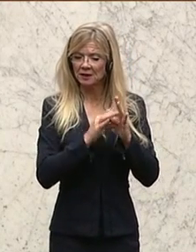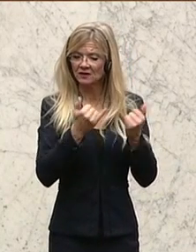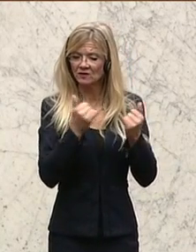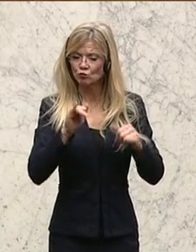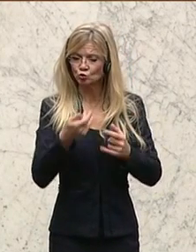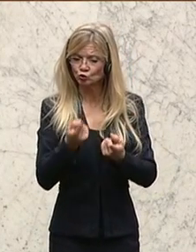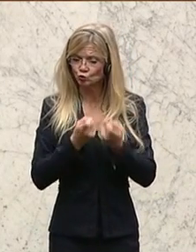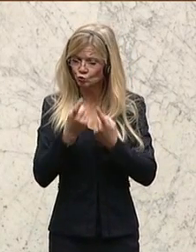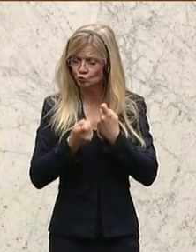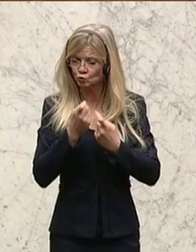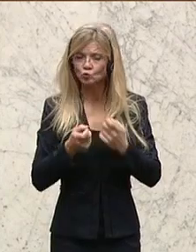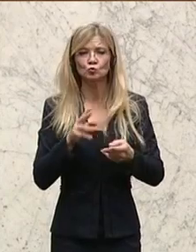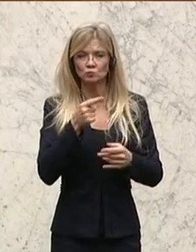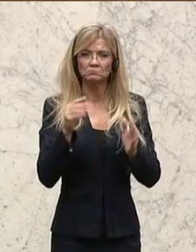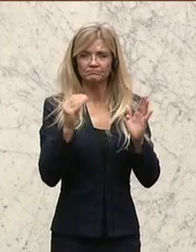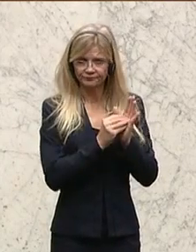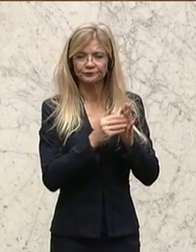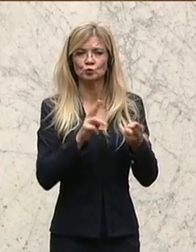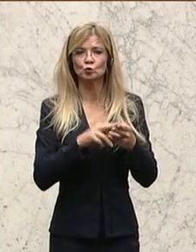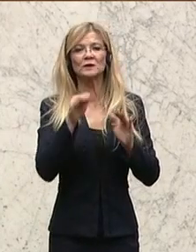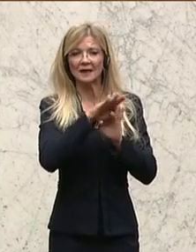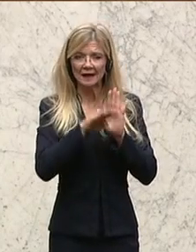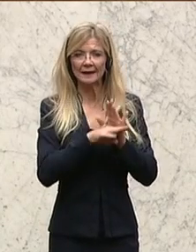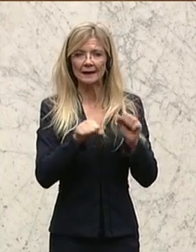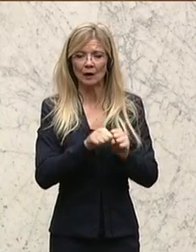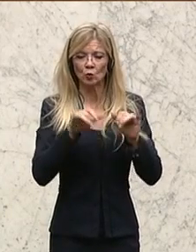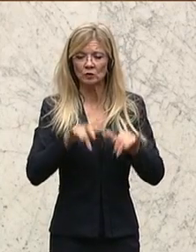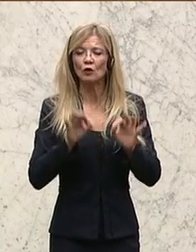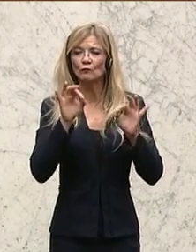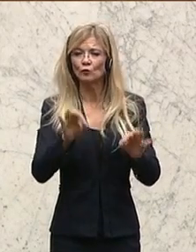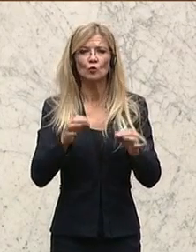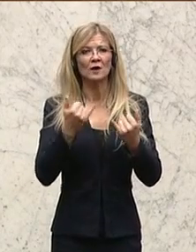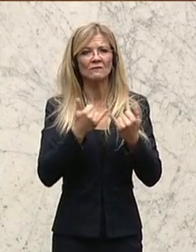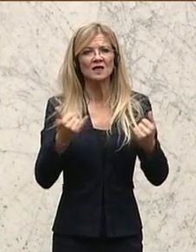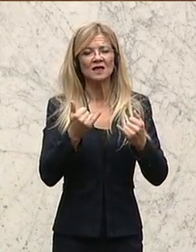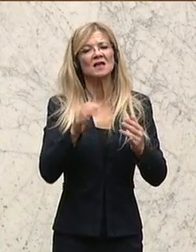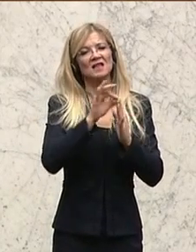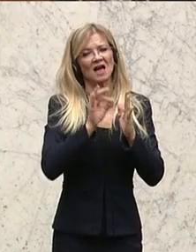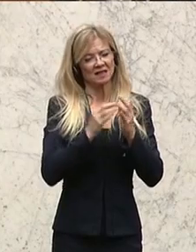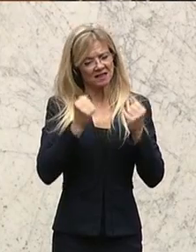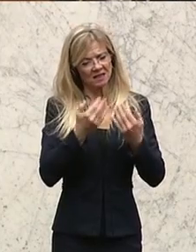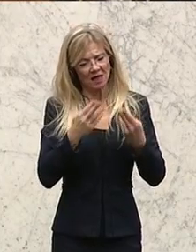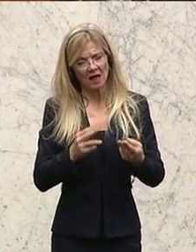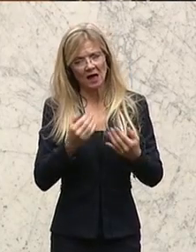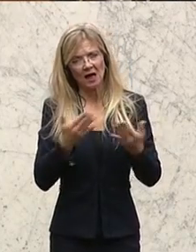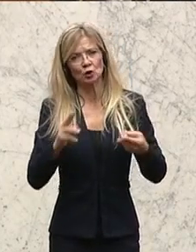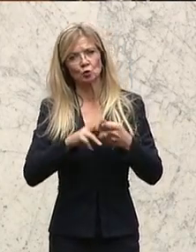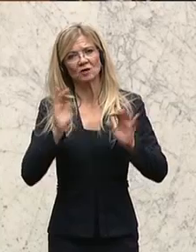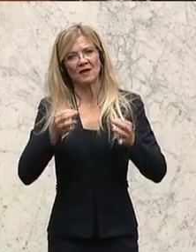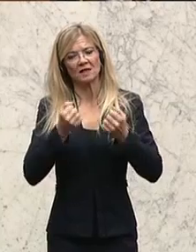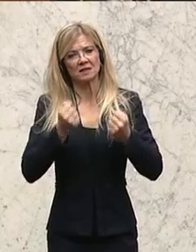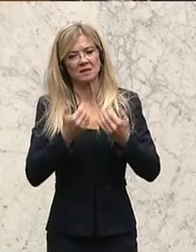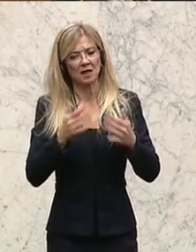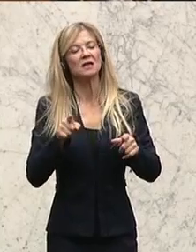und enthält außerdem Regelungen, was Datensicherheit, Qualitätssicherheit betrifft. Ganz wichtig